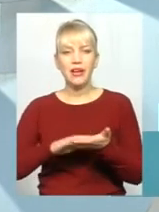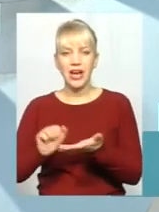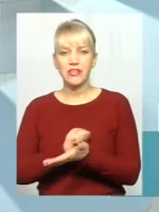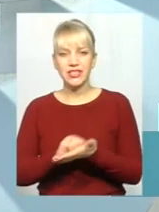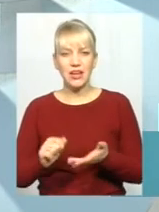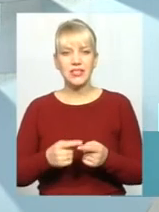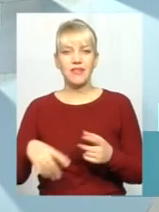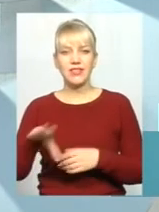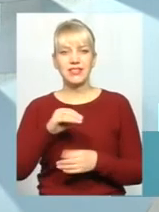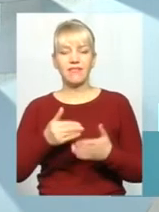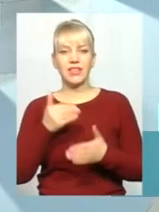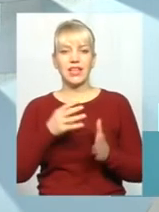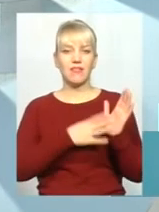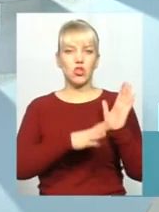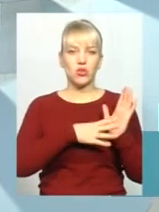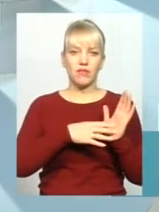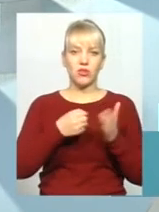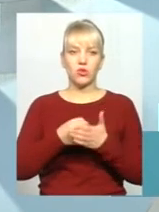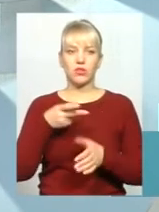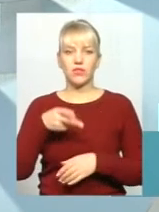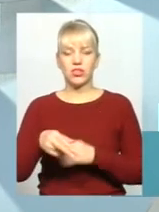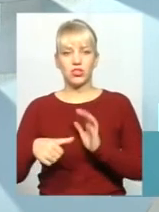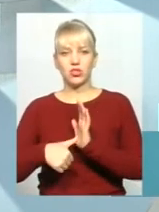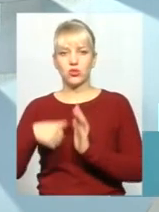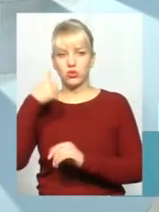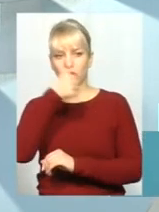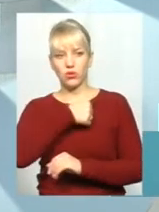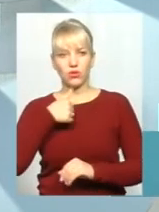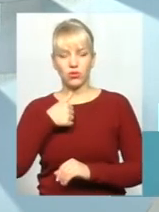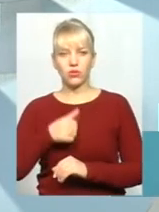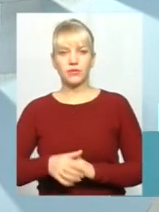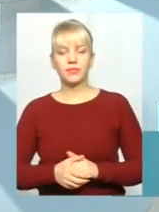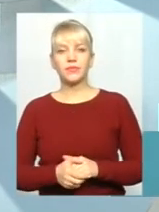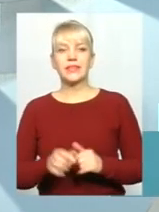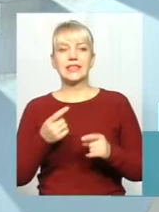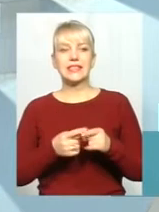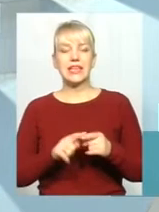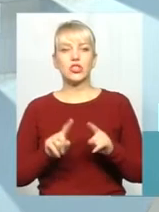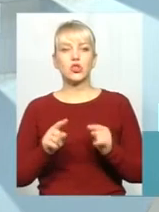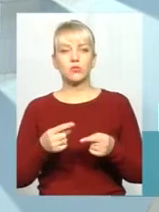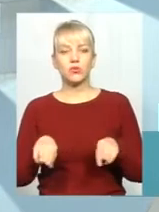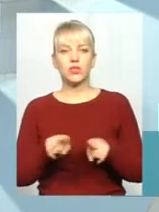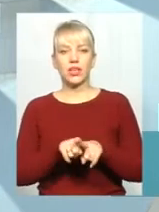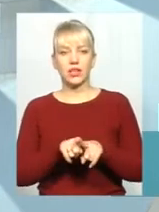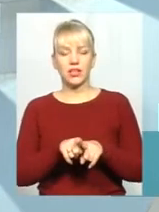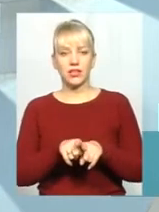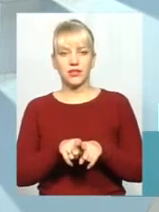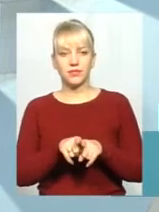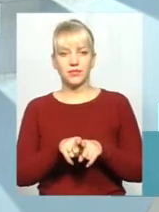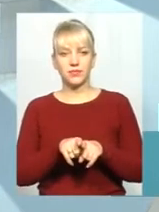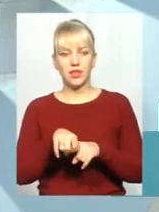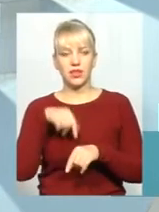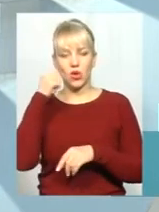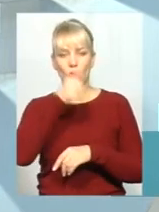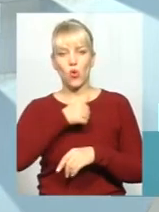від 1999 до 2006 року. Це чому іменно такі